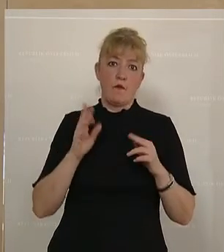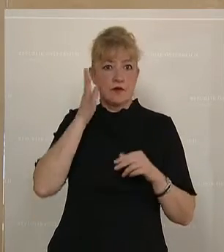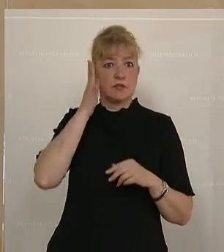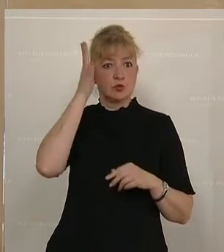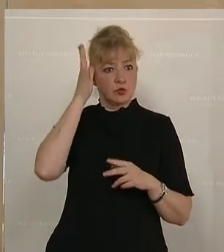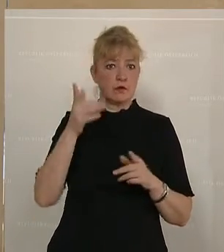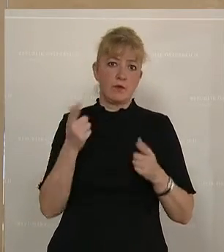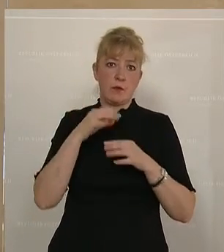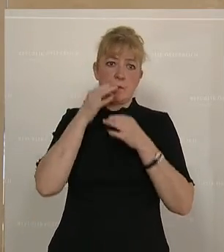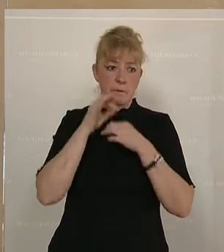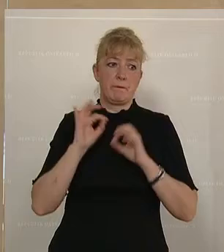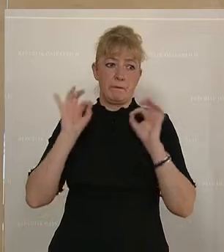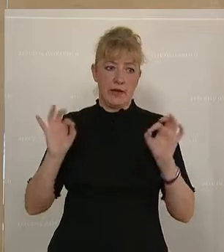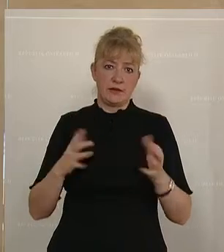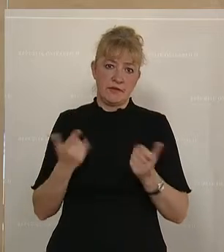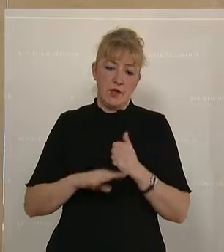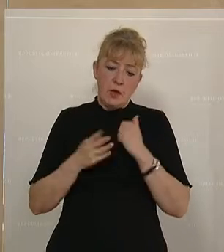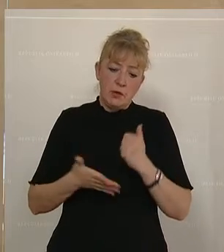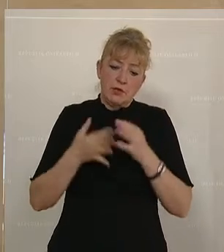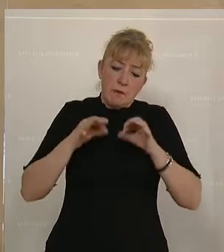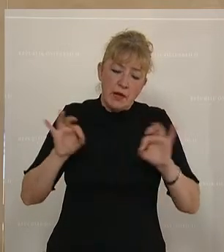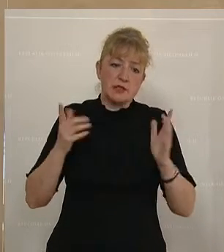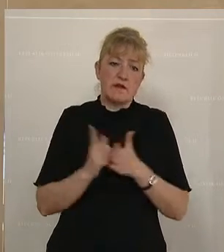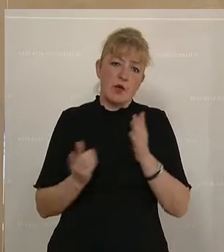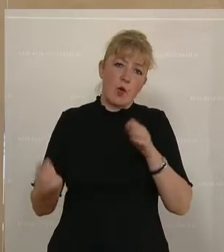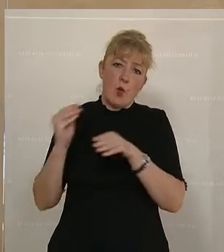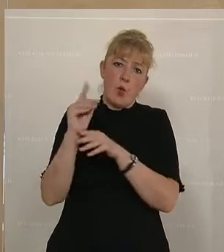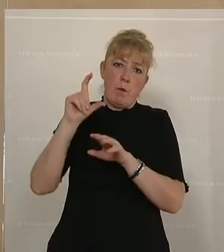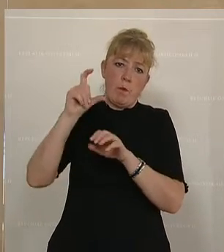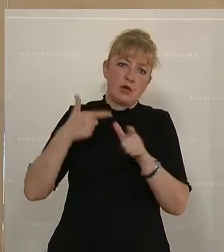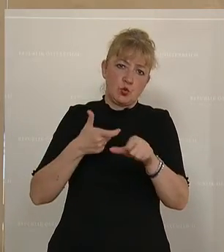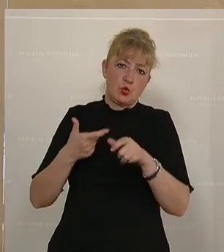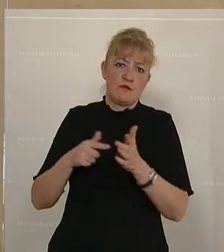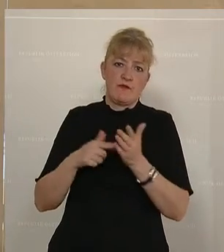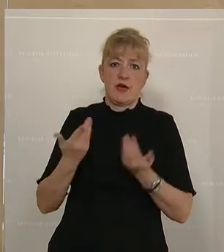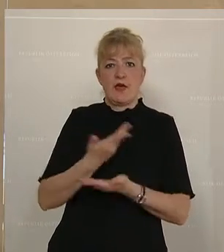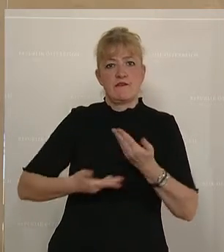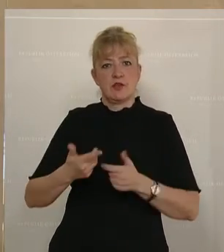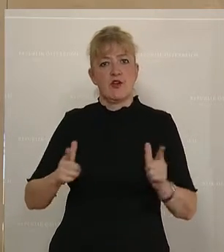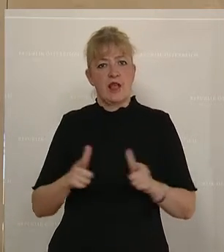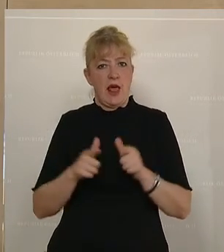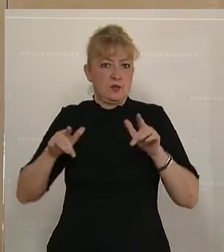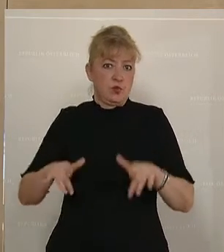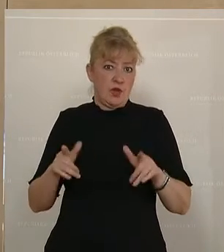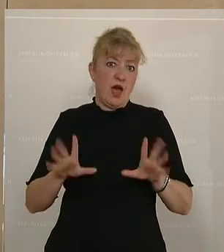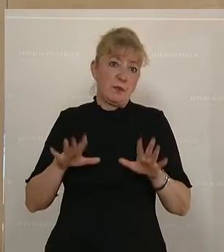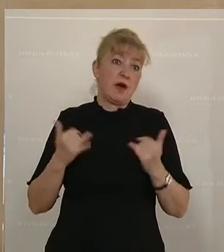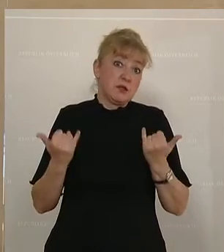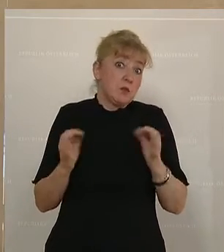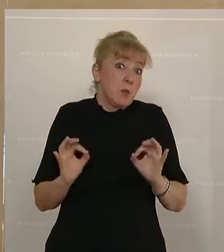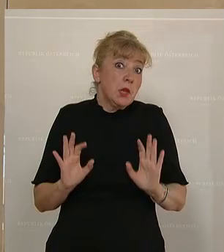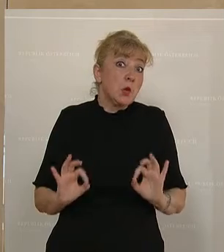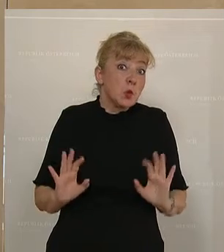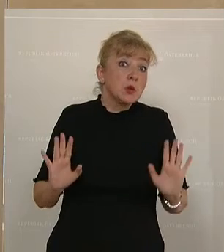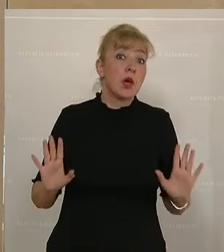besseres Budget haben. Wieder einen Überschuss aufgrund der Wirtschaftsleistung, die stattfindet, die momentan gut ist.